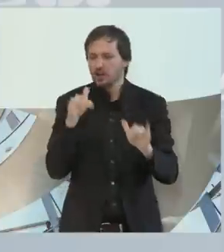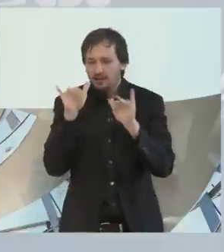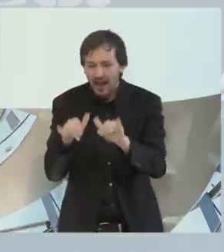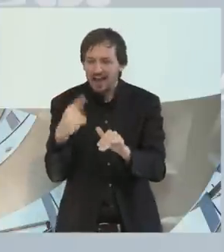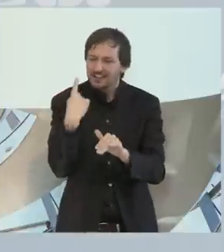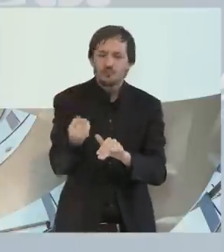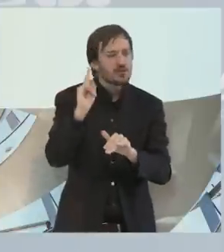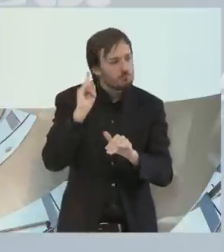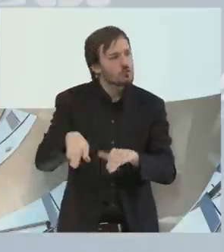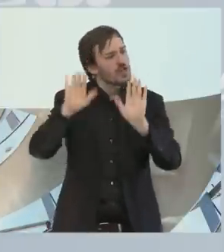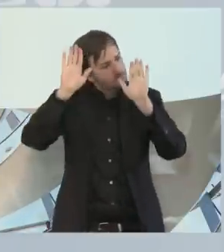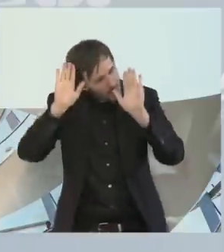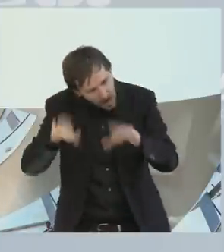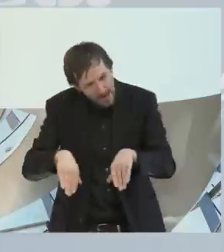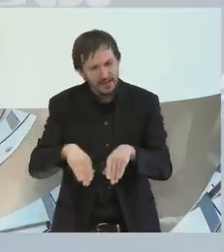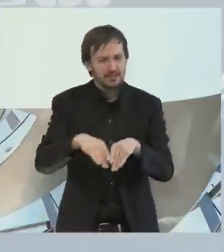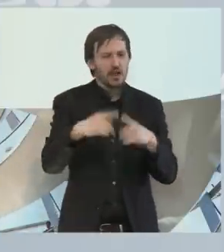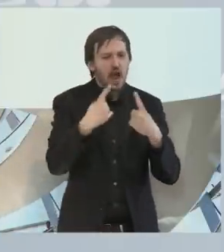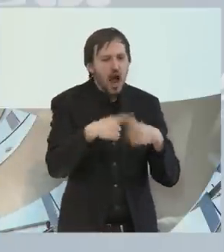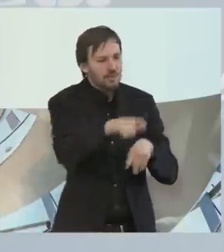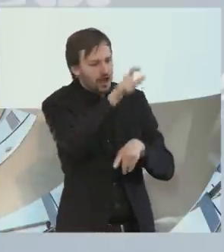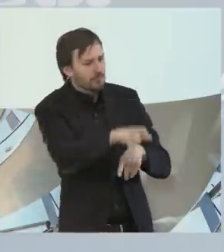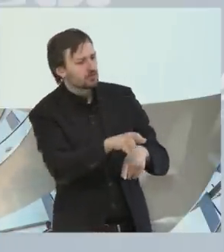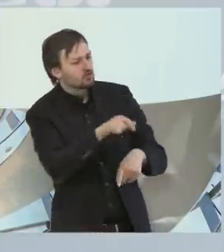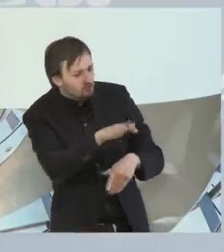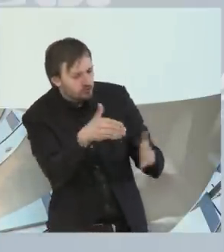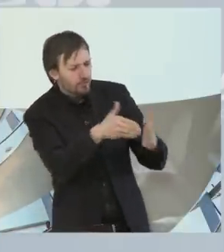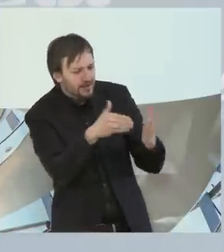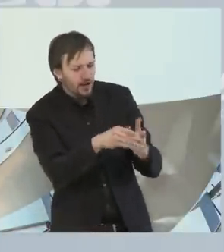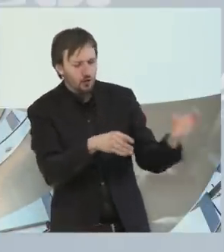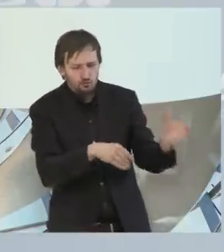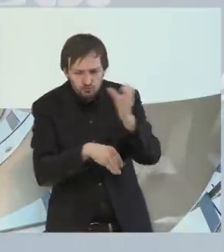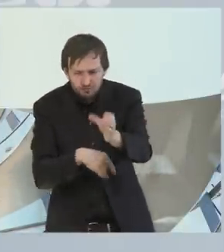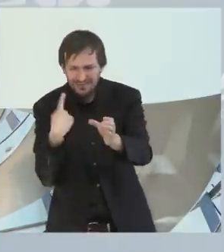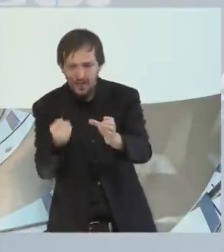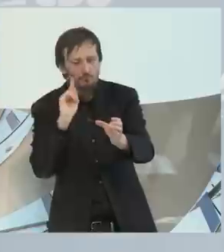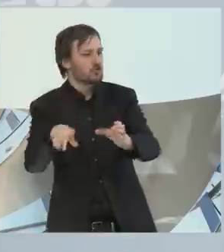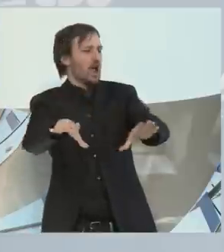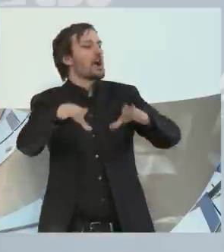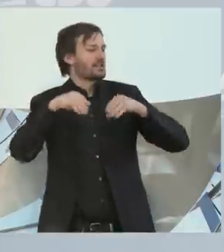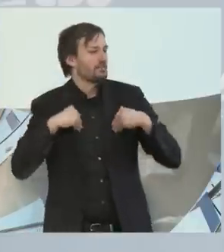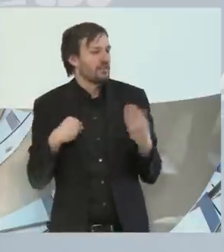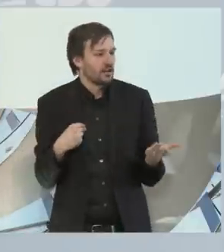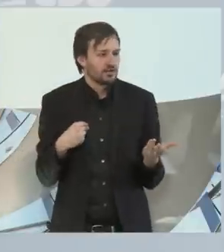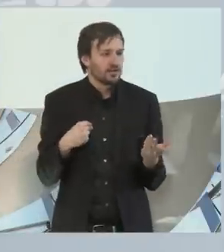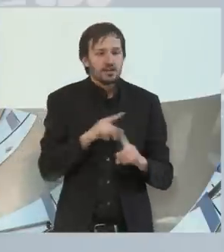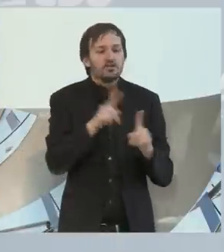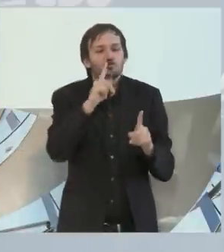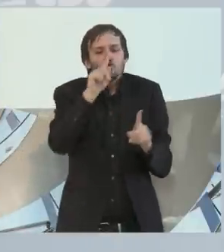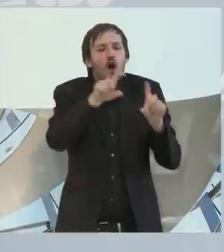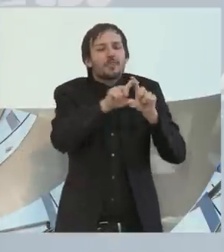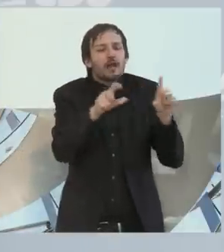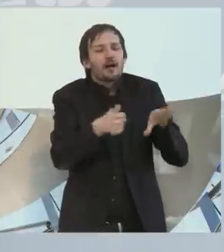mit Behinderung am Arbeitsplatz auch zu akzeptieren. Es ist nicht nur ein Thema, dass Arbeitgeber sagen,